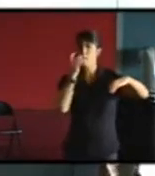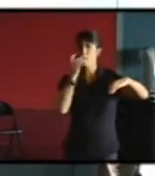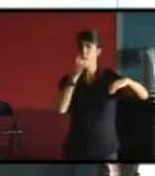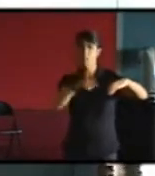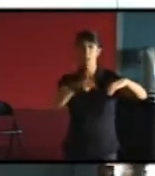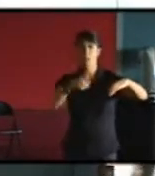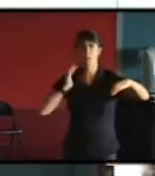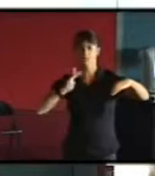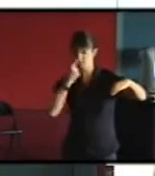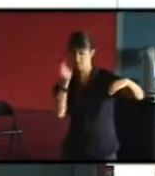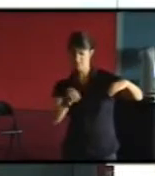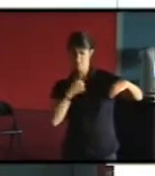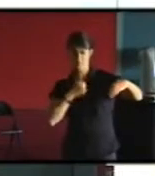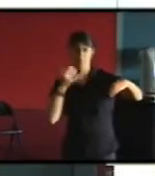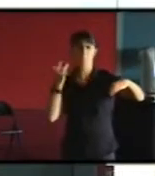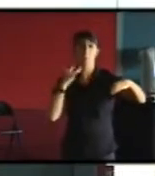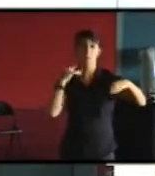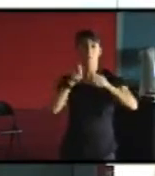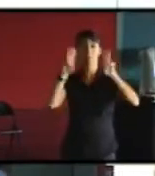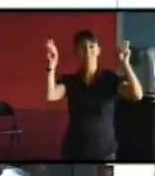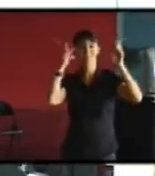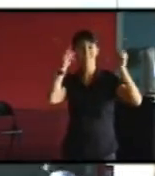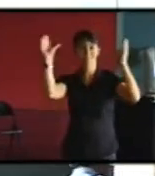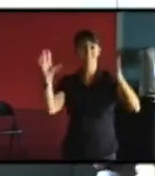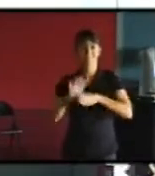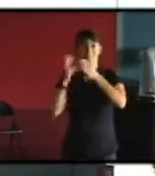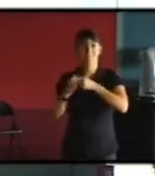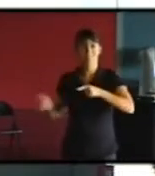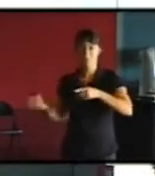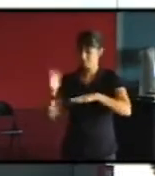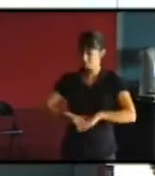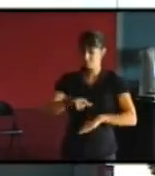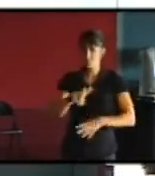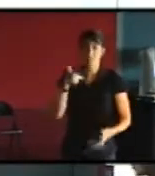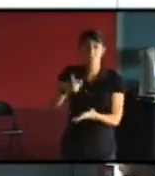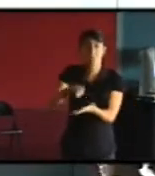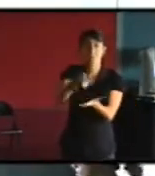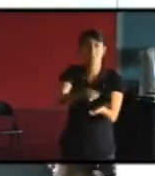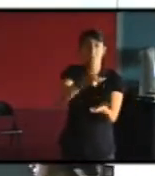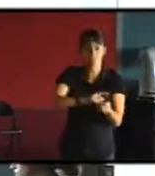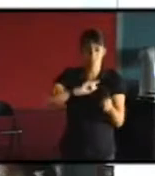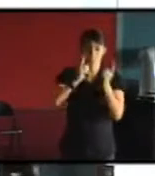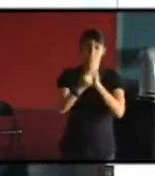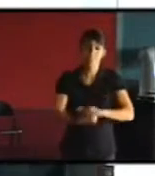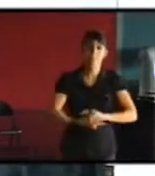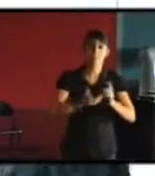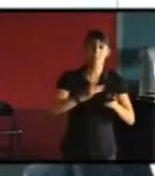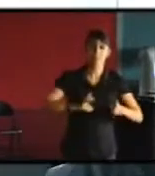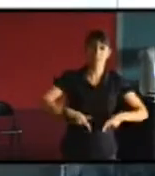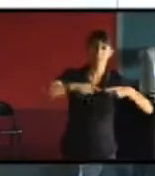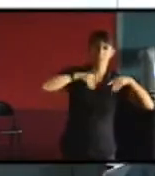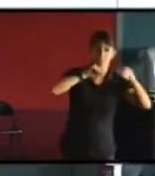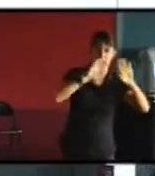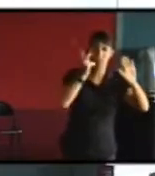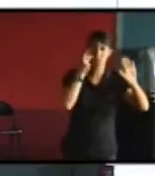extrêmement chiques était devenu des ateliers mais vraiment cette fois-ci de designers etc.